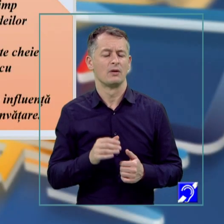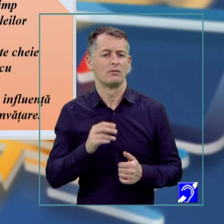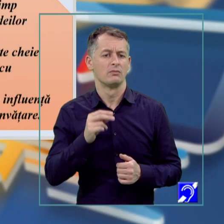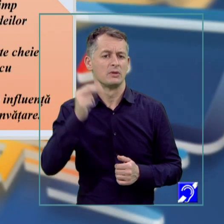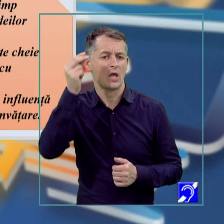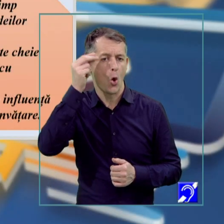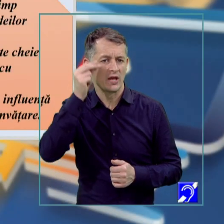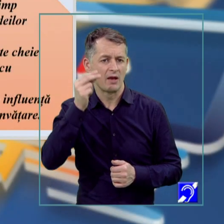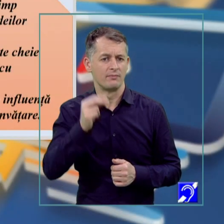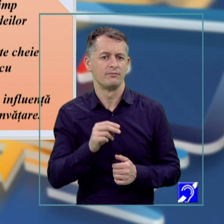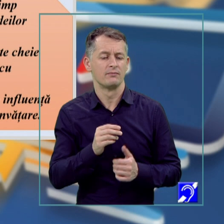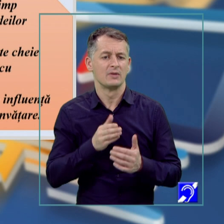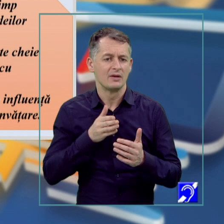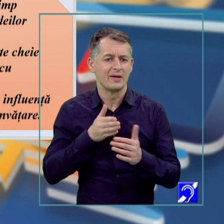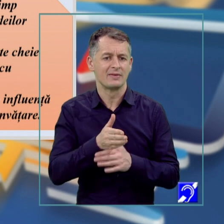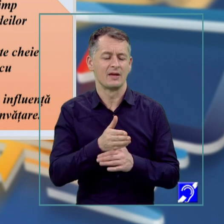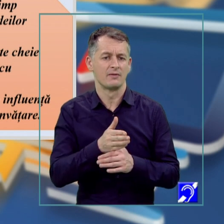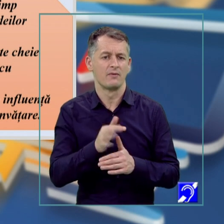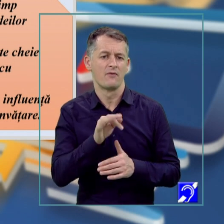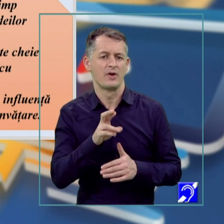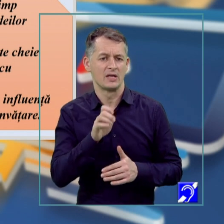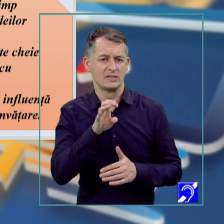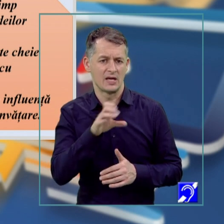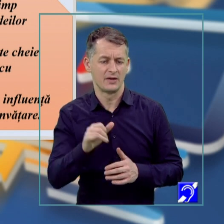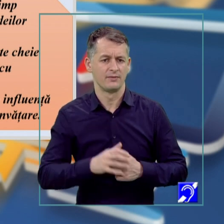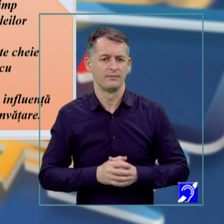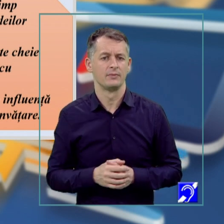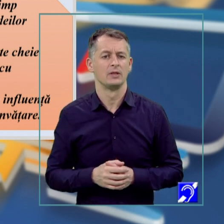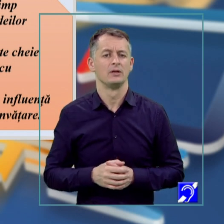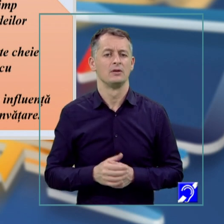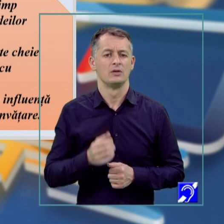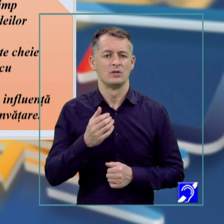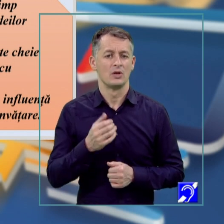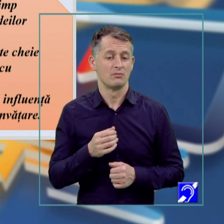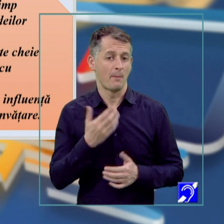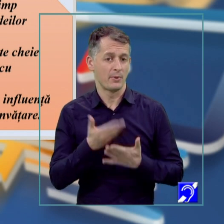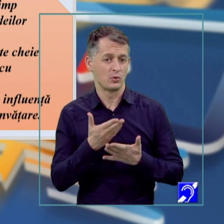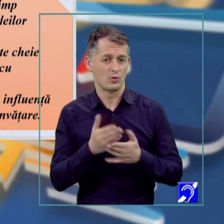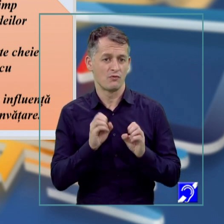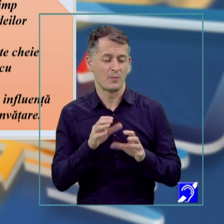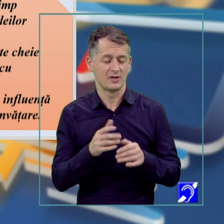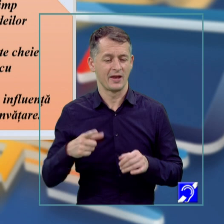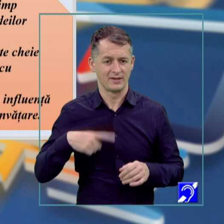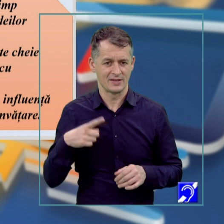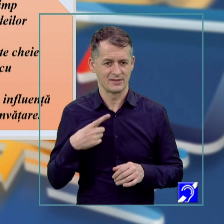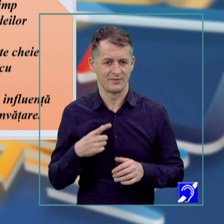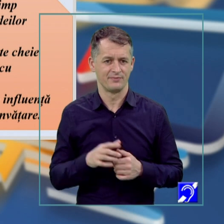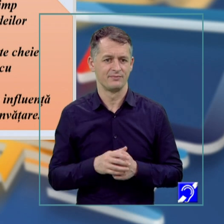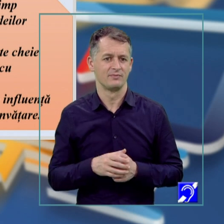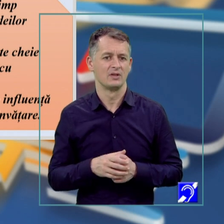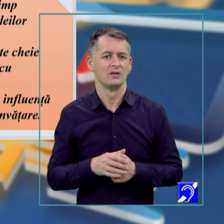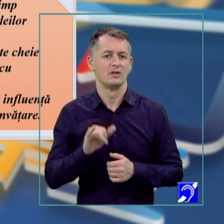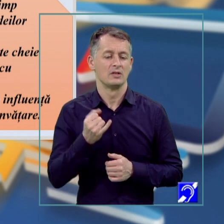putem avea o suprapunere a noilor informații asupra celor deja existente sau invers, teoria